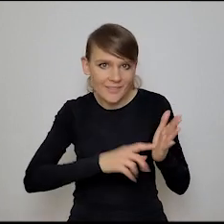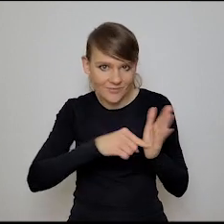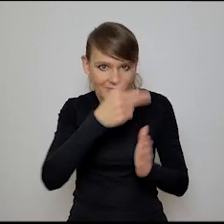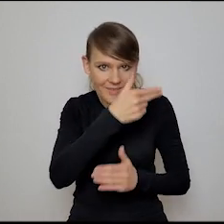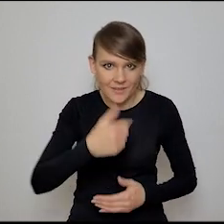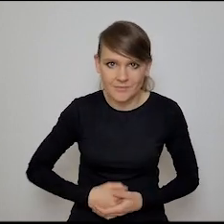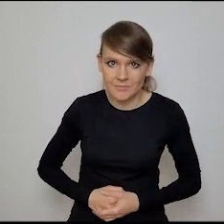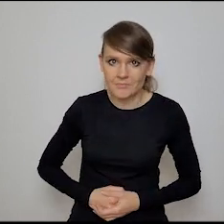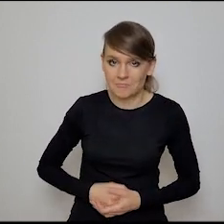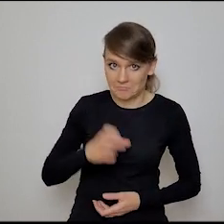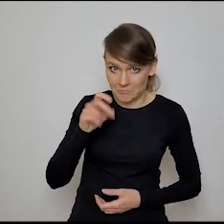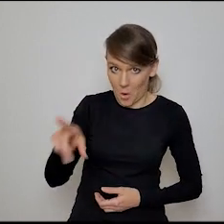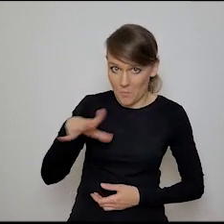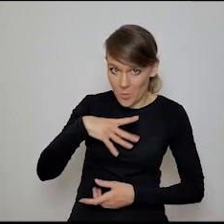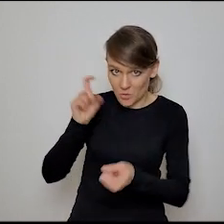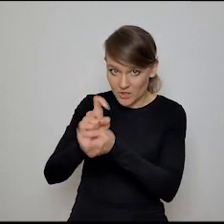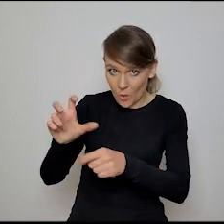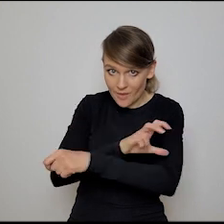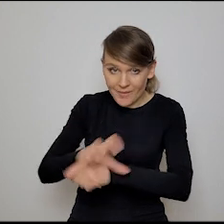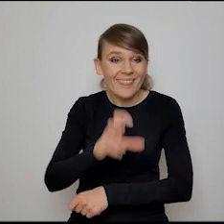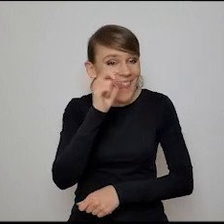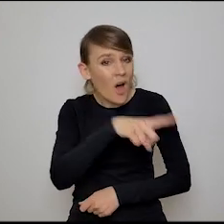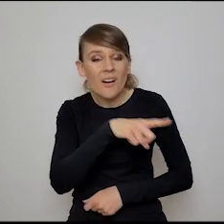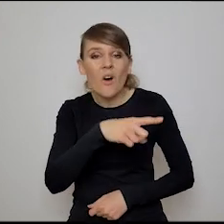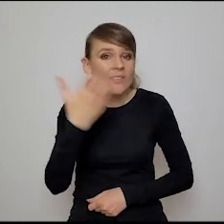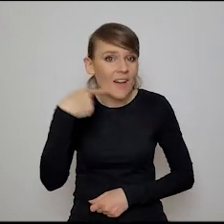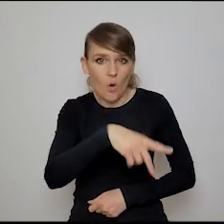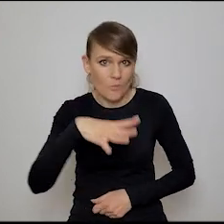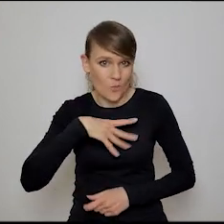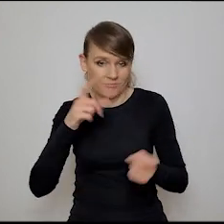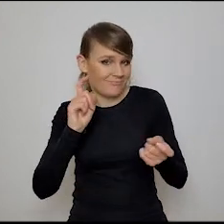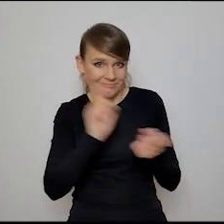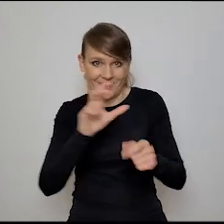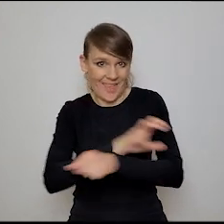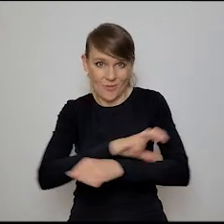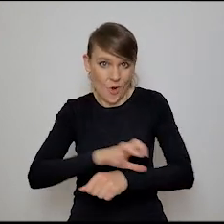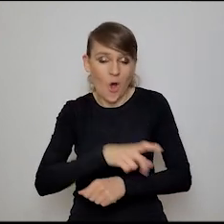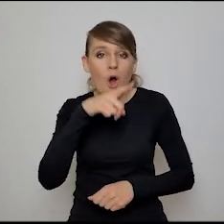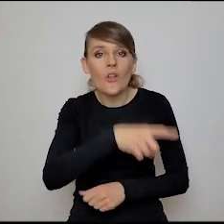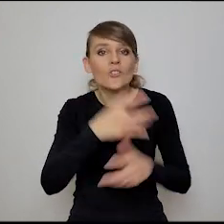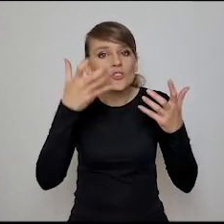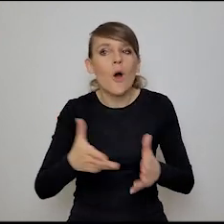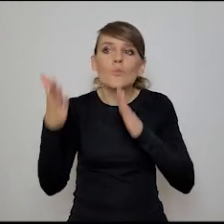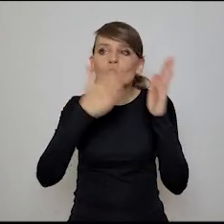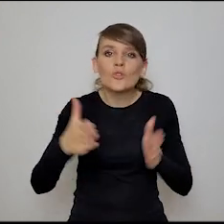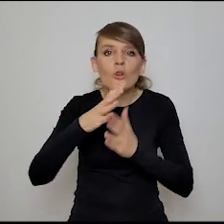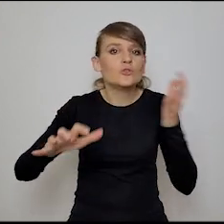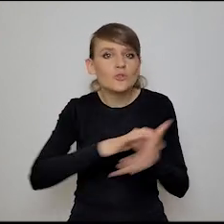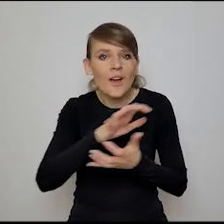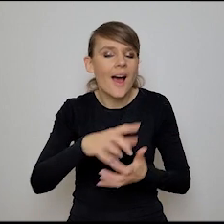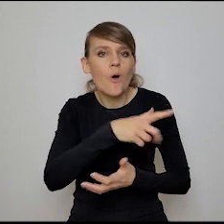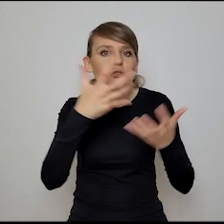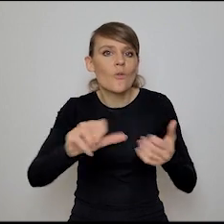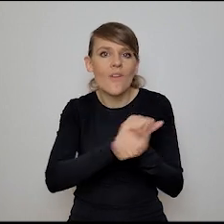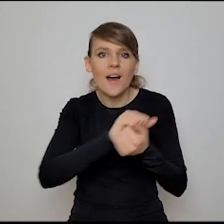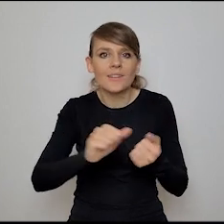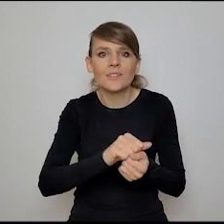To on był tak antytechnologiczny? No totalnie. No wszystko tam chodziło o to, żeby właśnie przygotować się na świat i zwalczyć. To